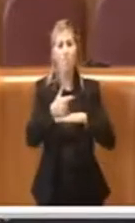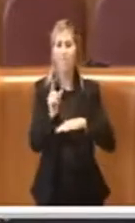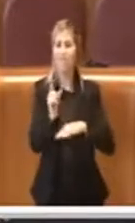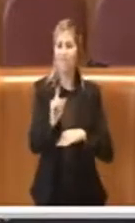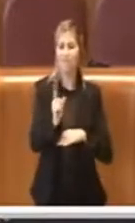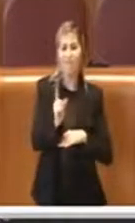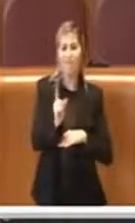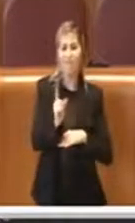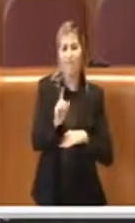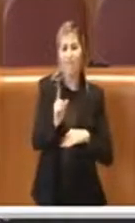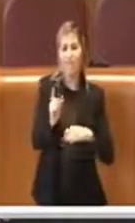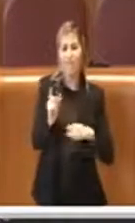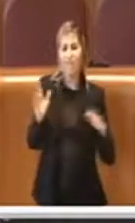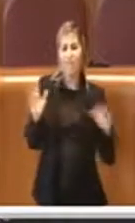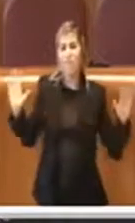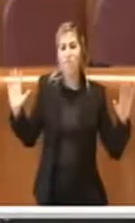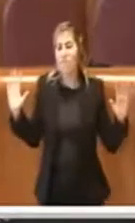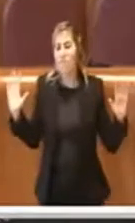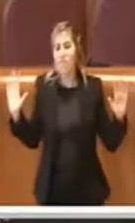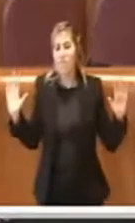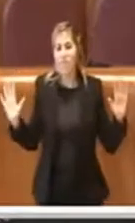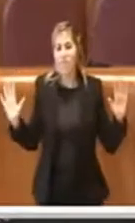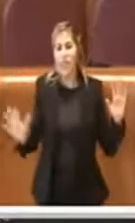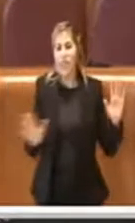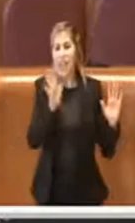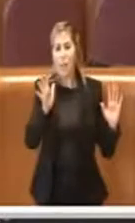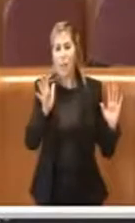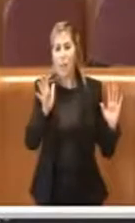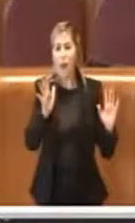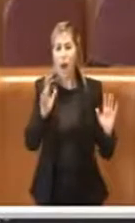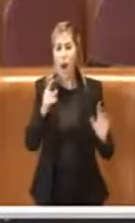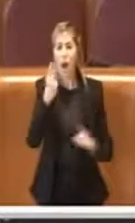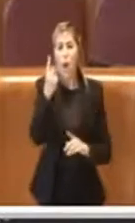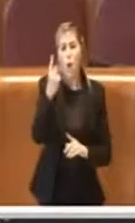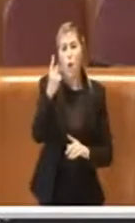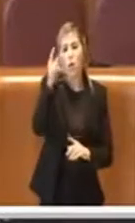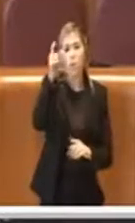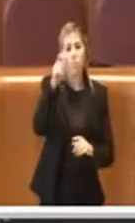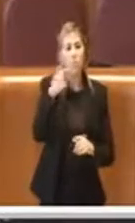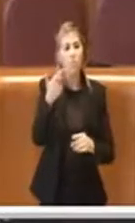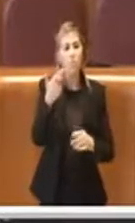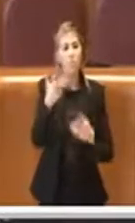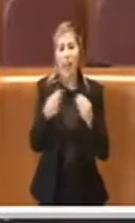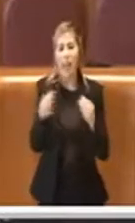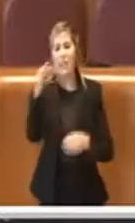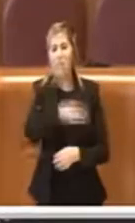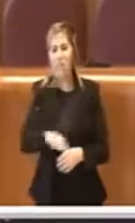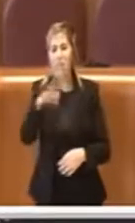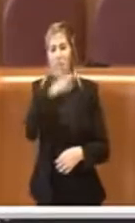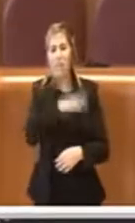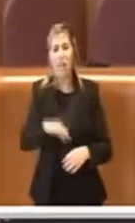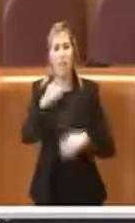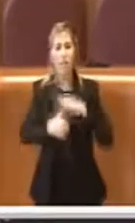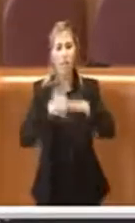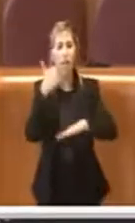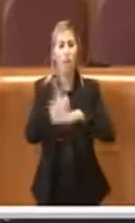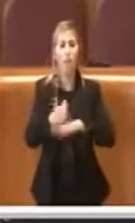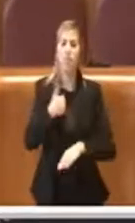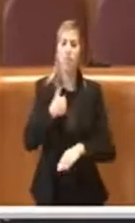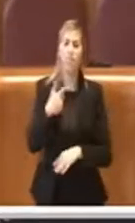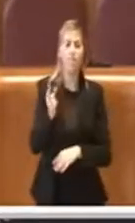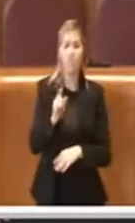rappresentano uno tra i tanti soggetti portatori di interesse della città e